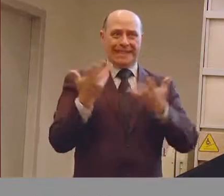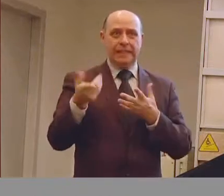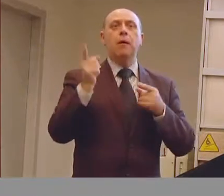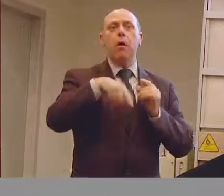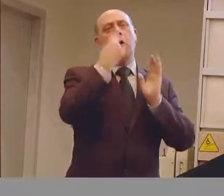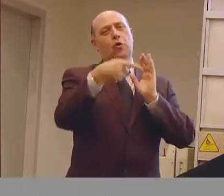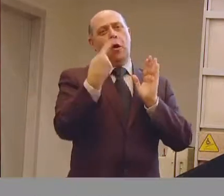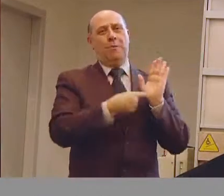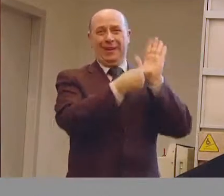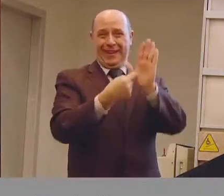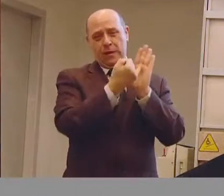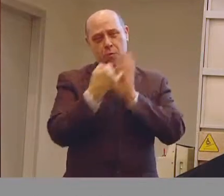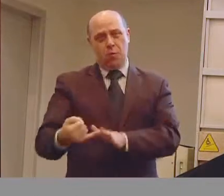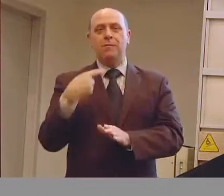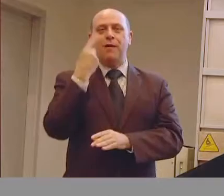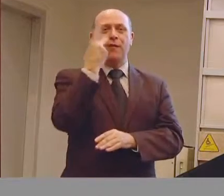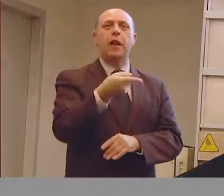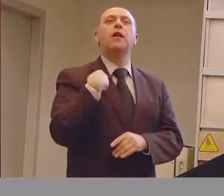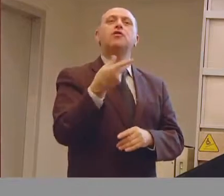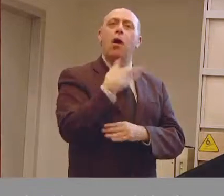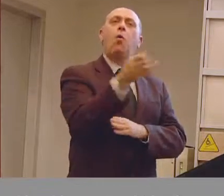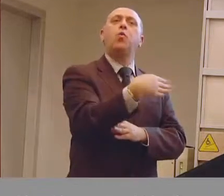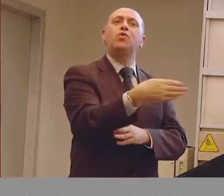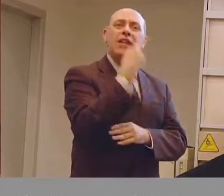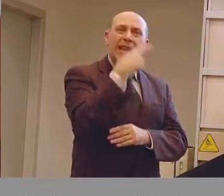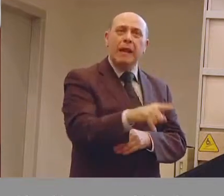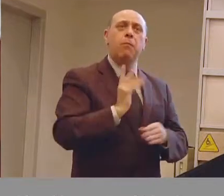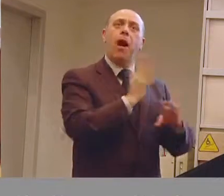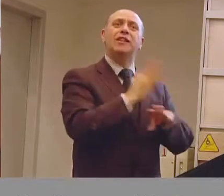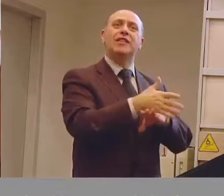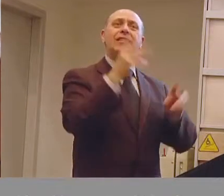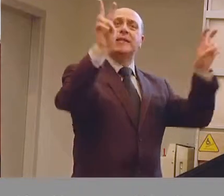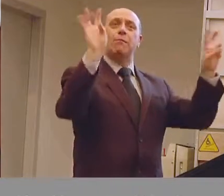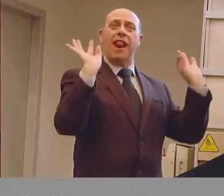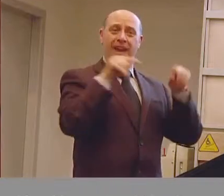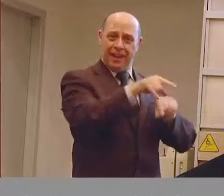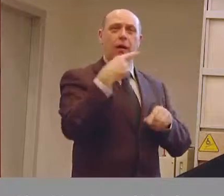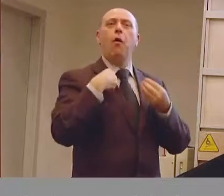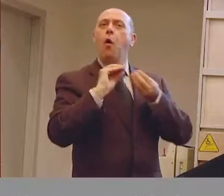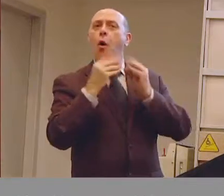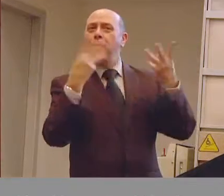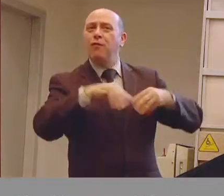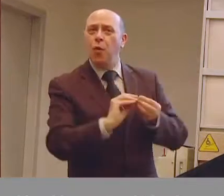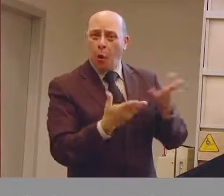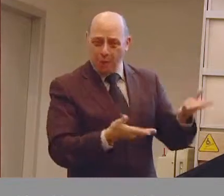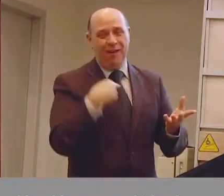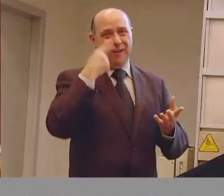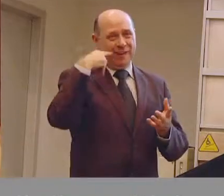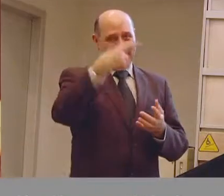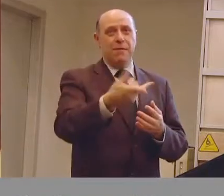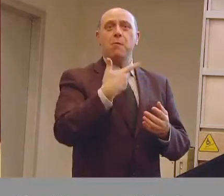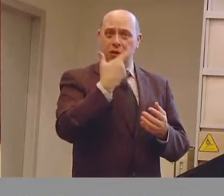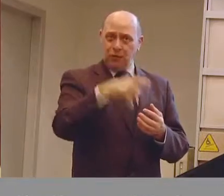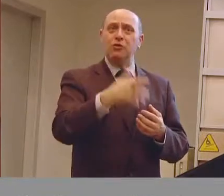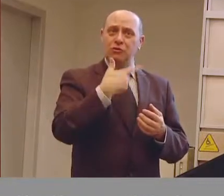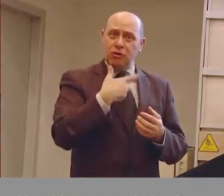presentazione vedremo anche come si presenta una cucina accessibile visto che nel famoso regolamento per la fornitura di dispositivi tecnici è previsto